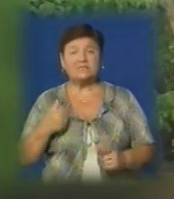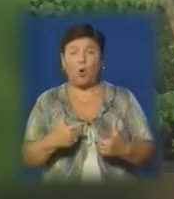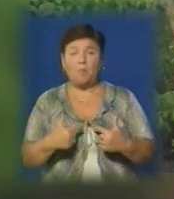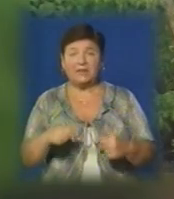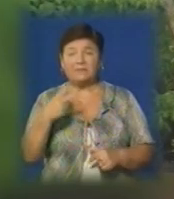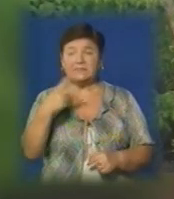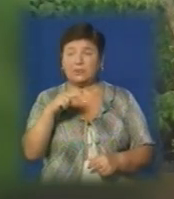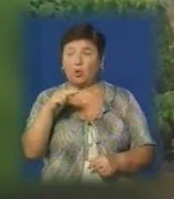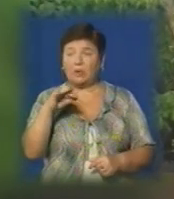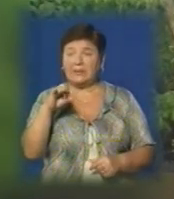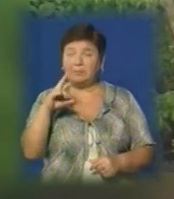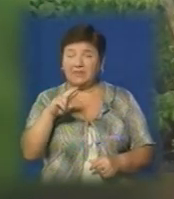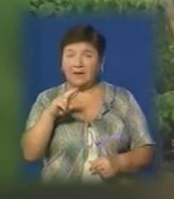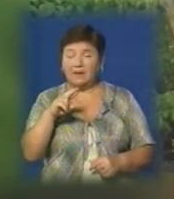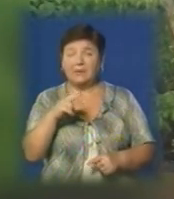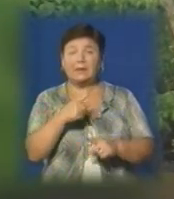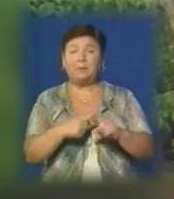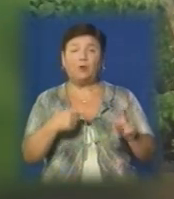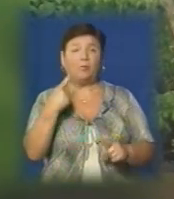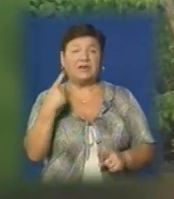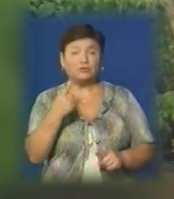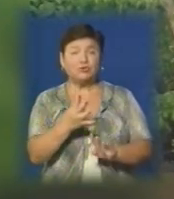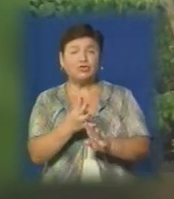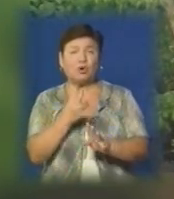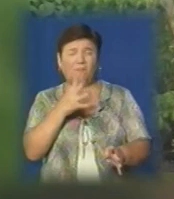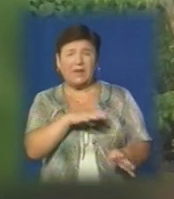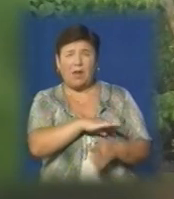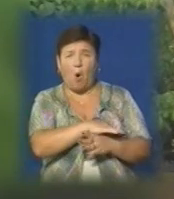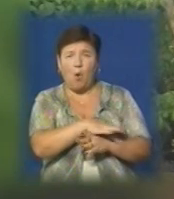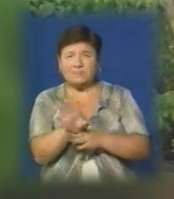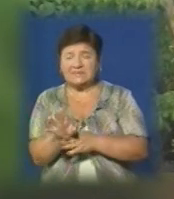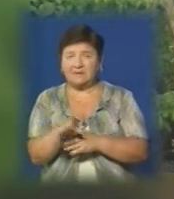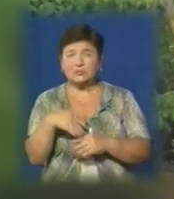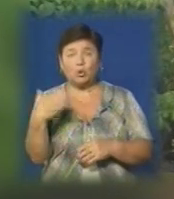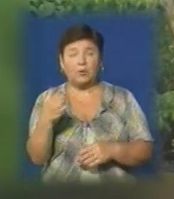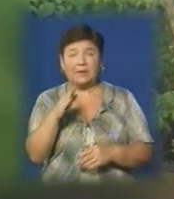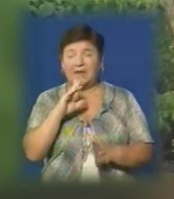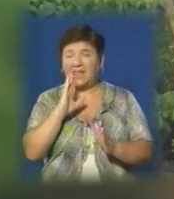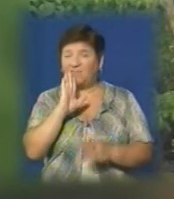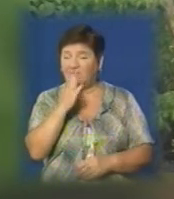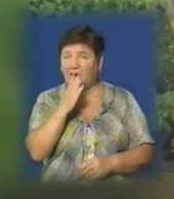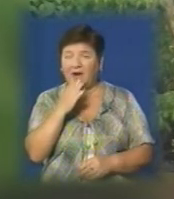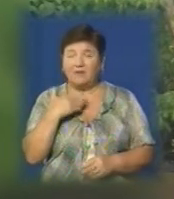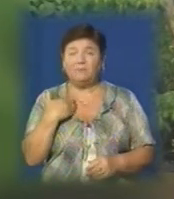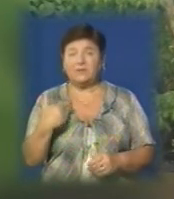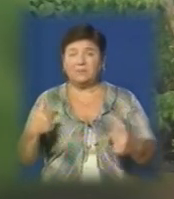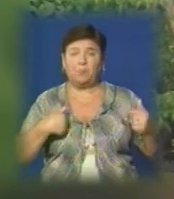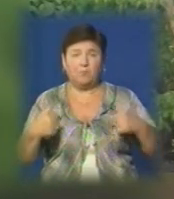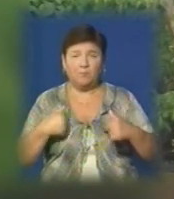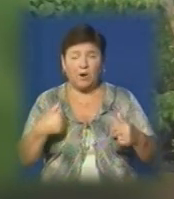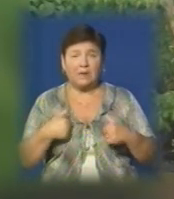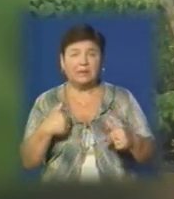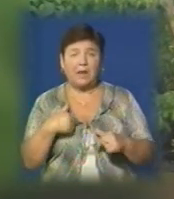20 липня близько пів на першу ночі розпочався черговий обстріл зі сторони противника. В результаті від вогнепального кульового